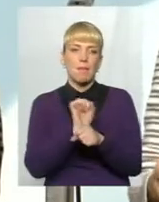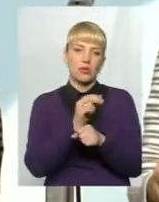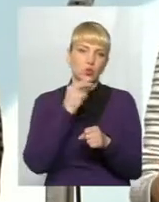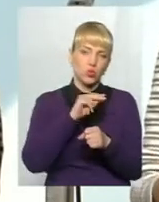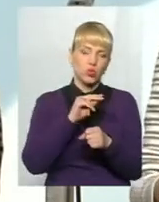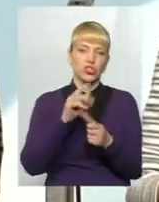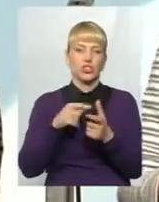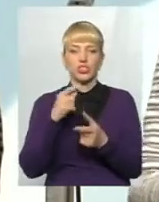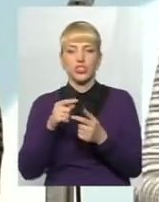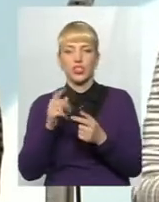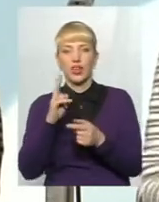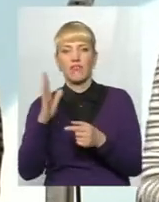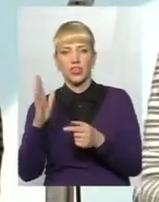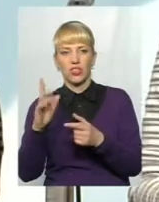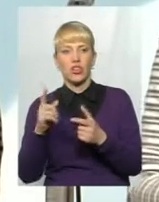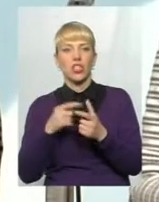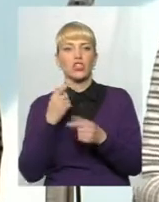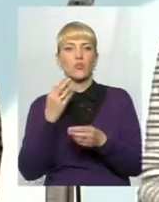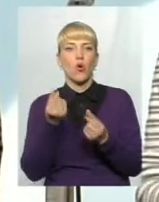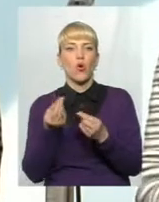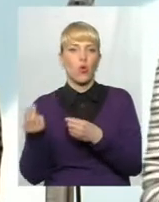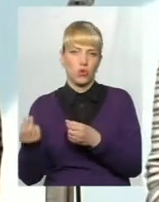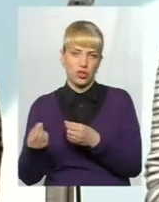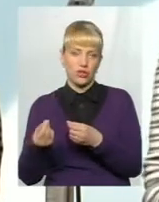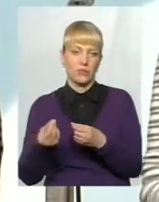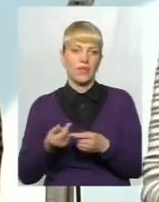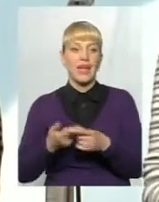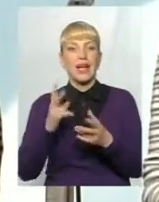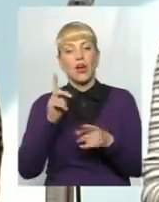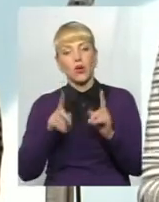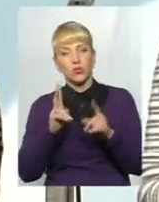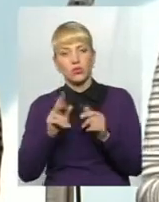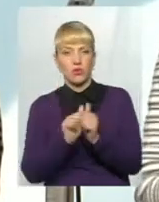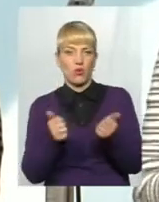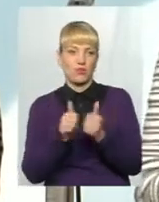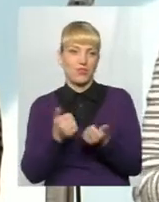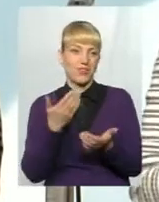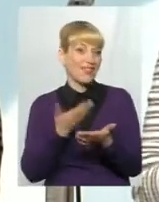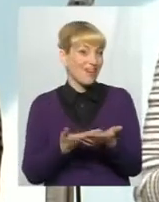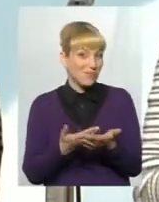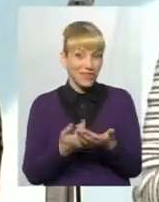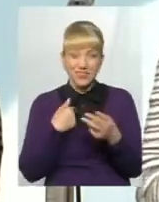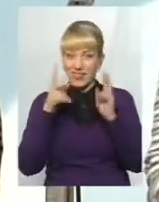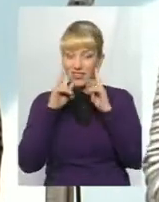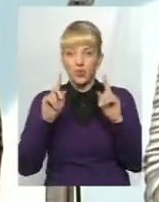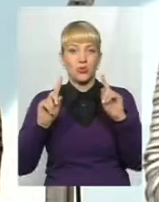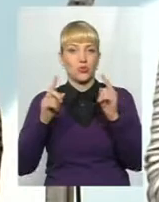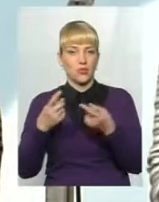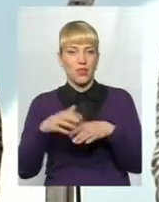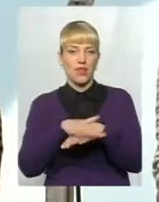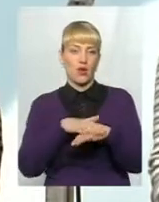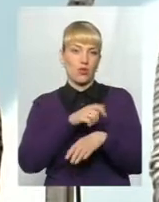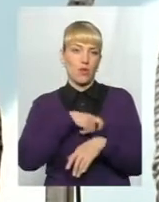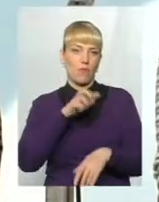чим мати готівку, яка буде в очі ріжати. Деякі посадовці зараз розводяться. Наприклад, я не знаю чому, але от народного